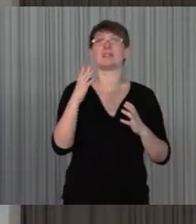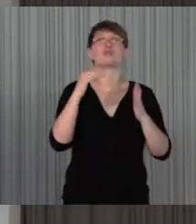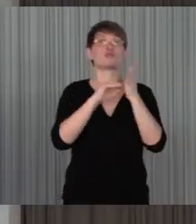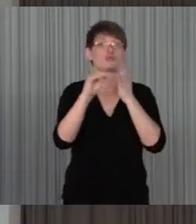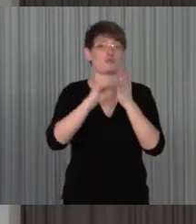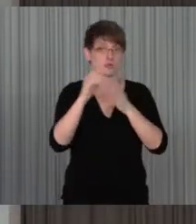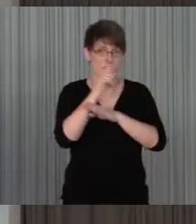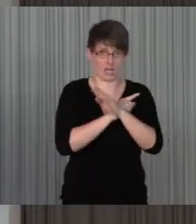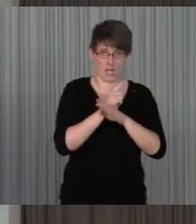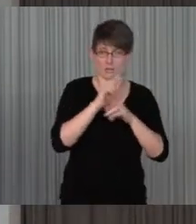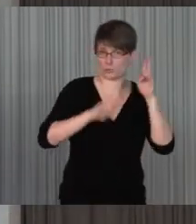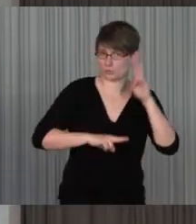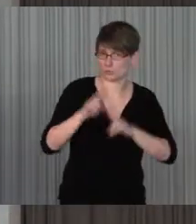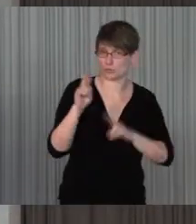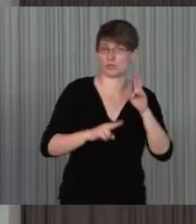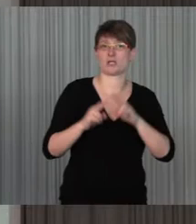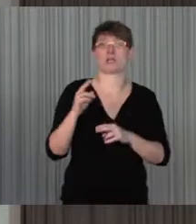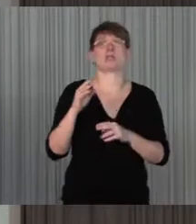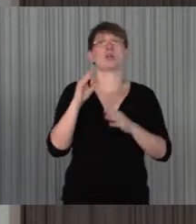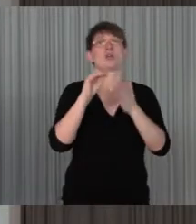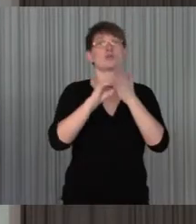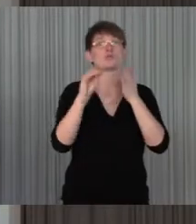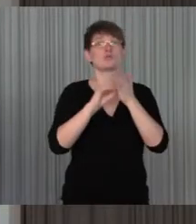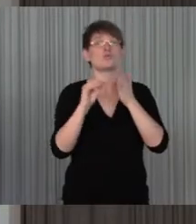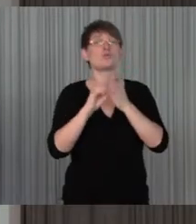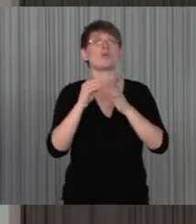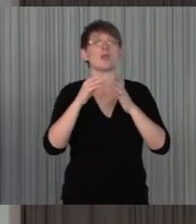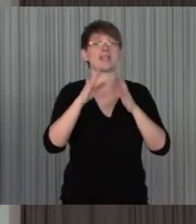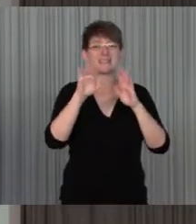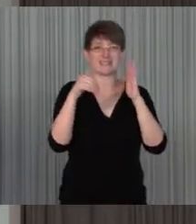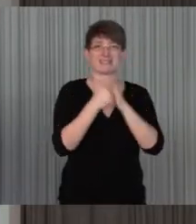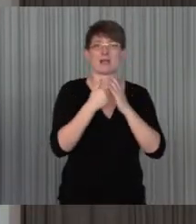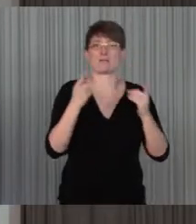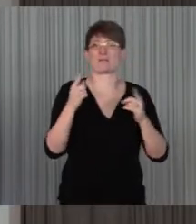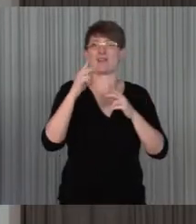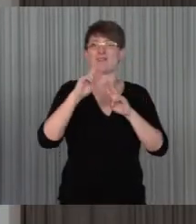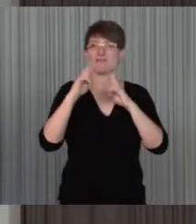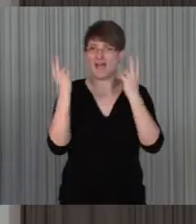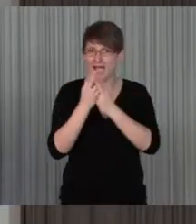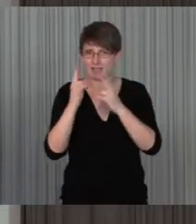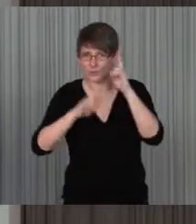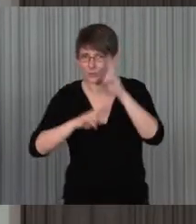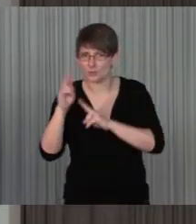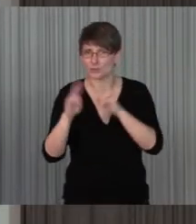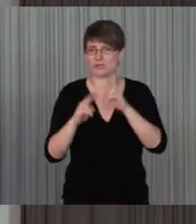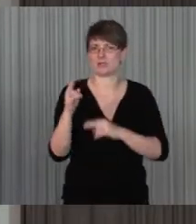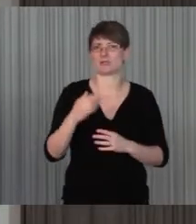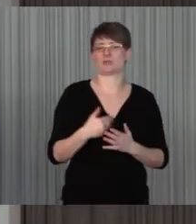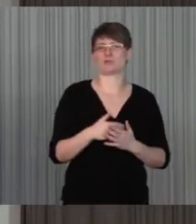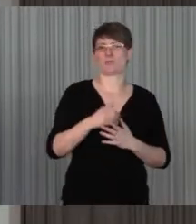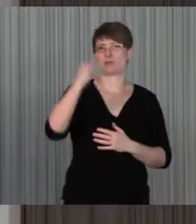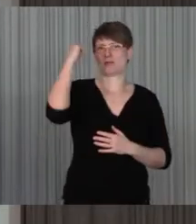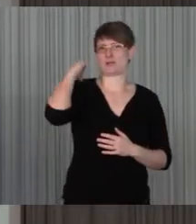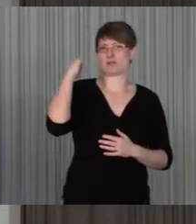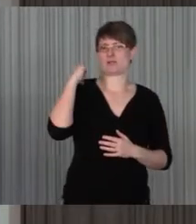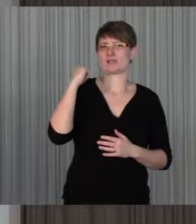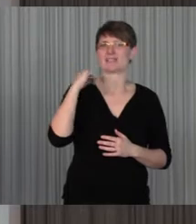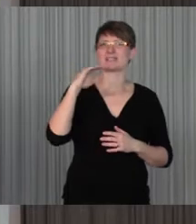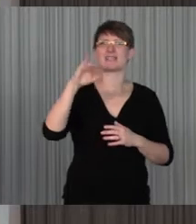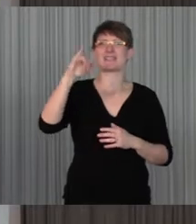unterschiedliche Schulzeiten, die es tatsächlich auch wirklich schwierig machen zusammenzukommen, ich war gestern in der Arbeitsgruppe von